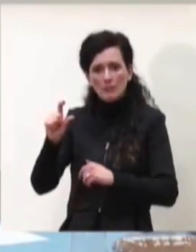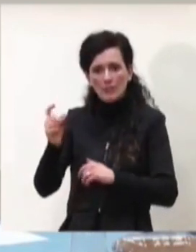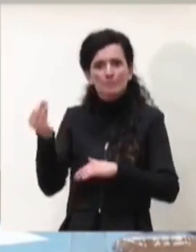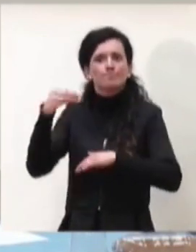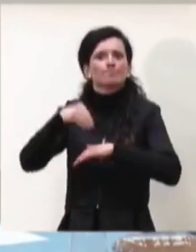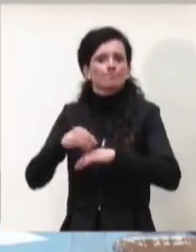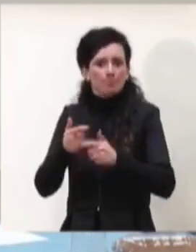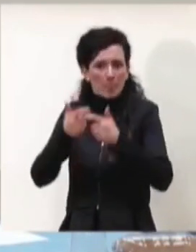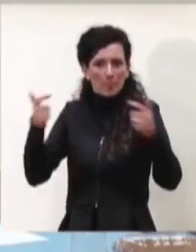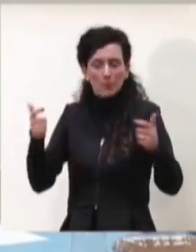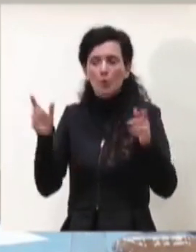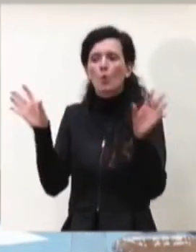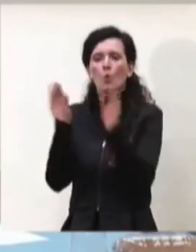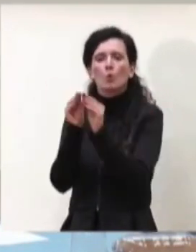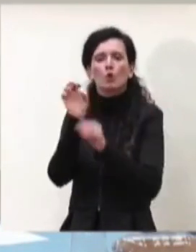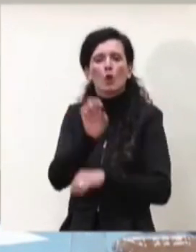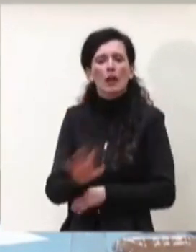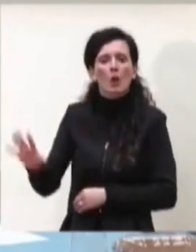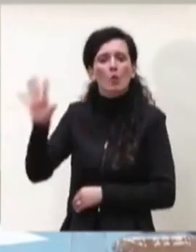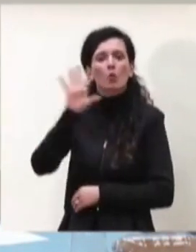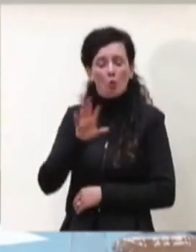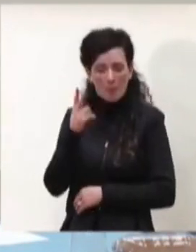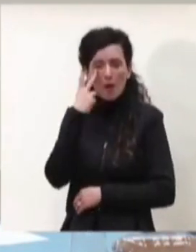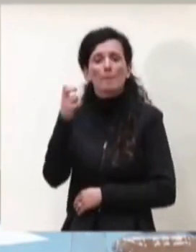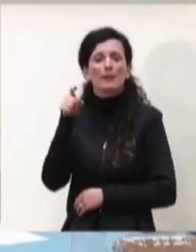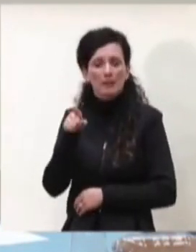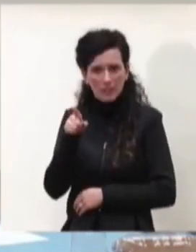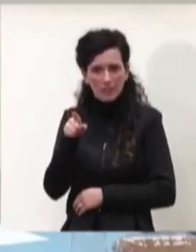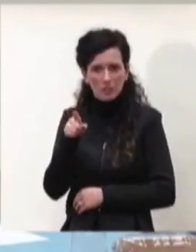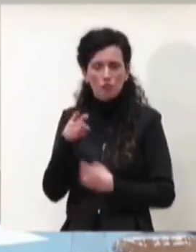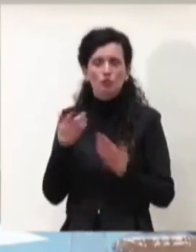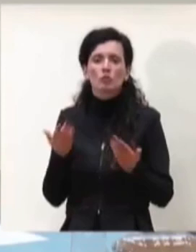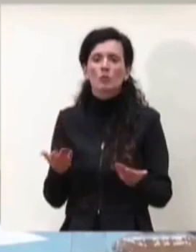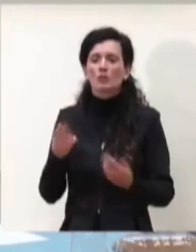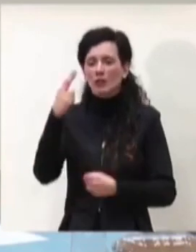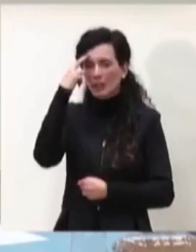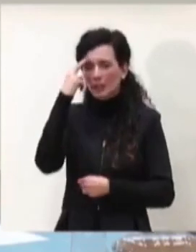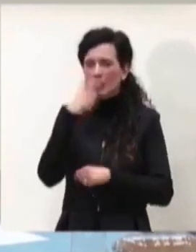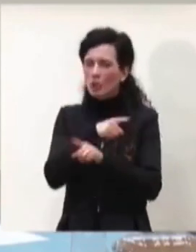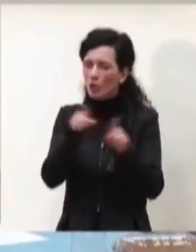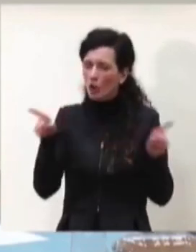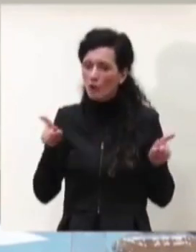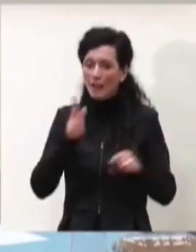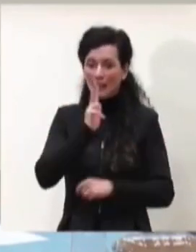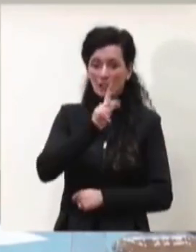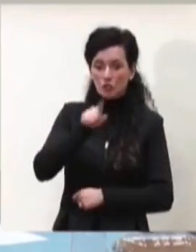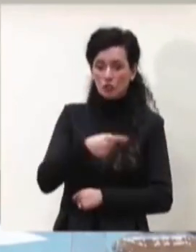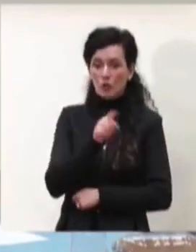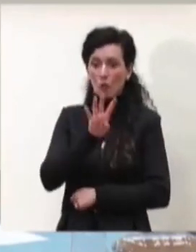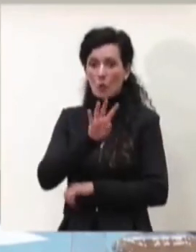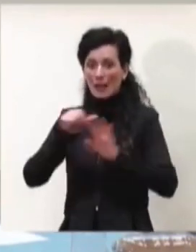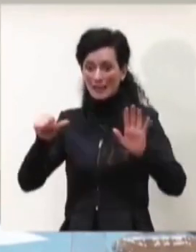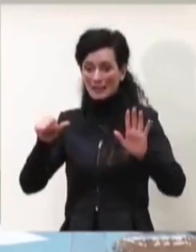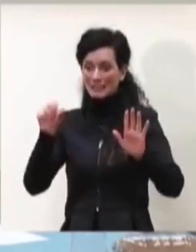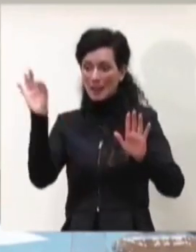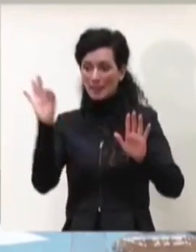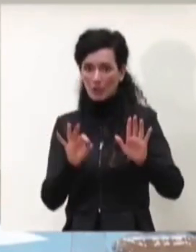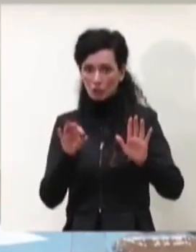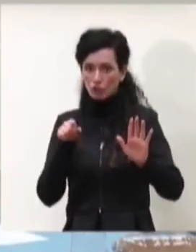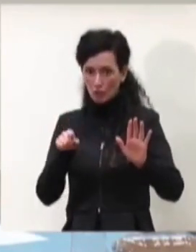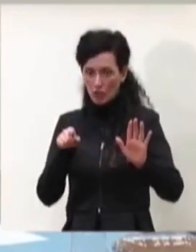Europea e ci ricordiamo tutti che il 13,46% di esse